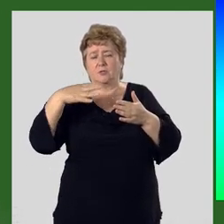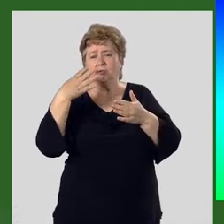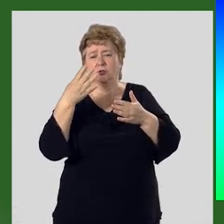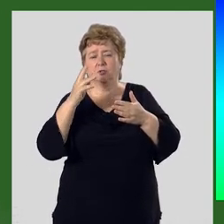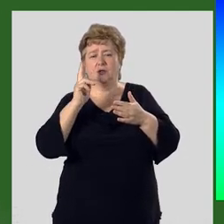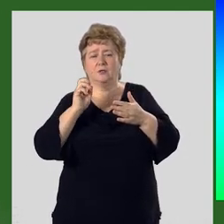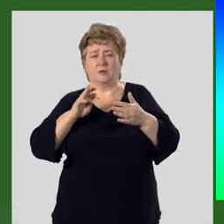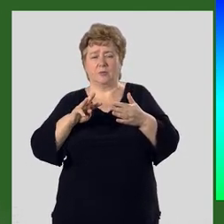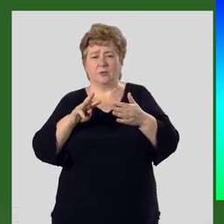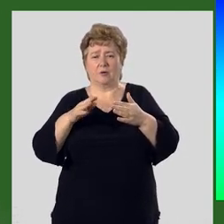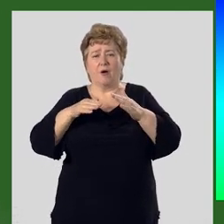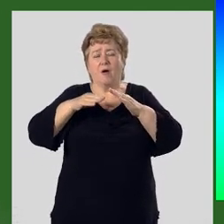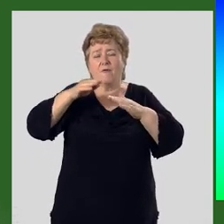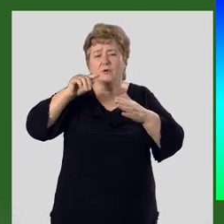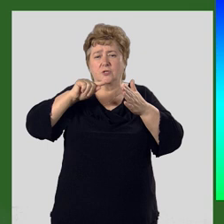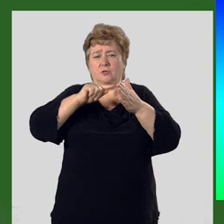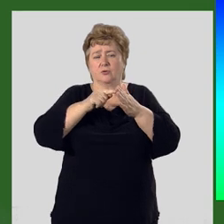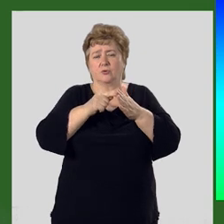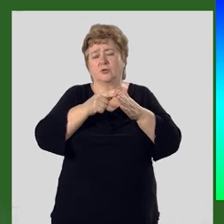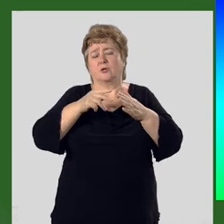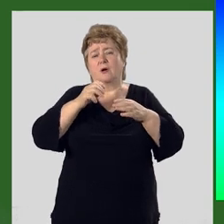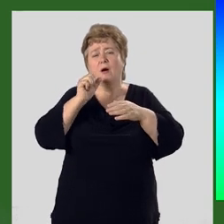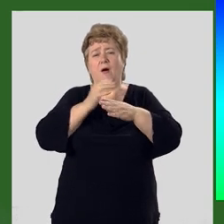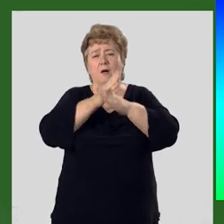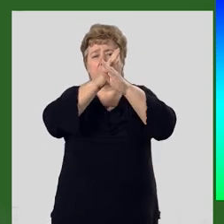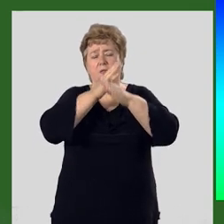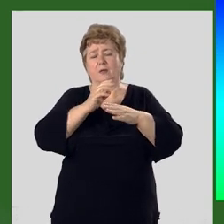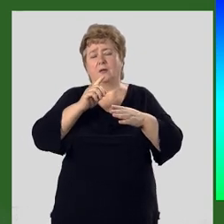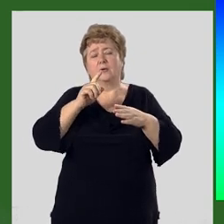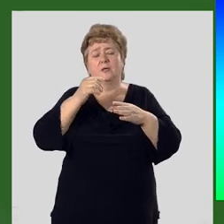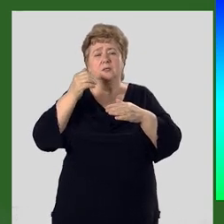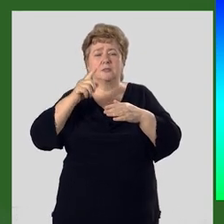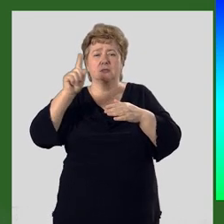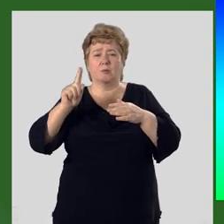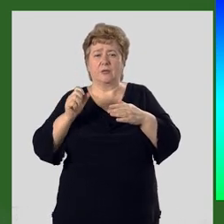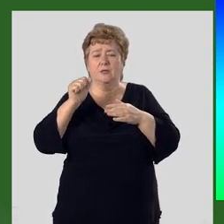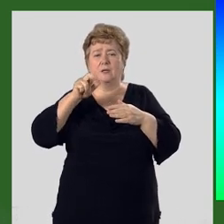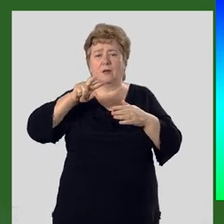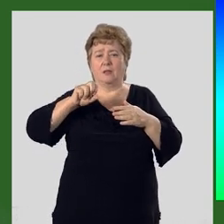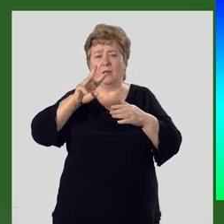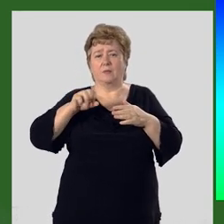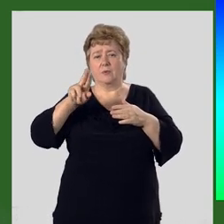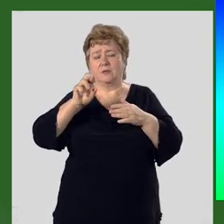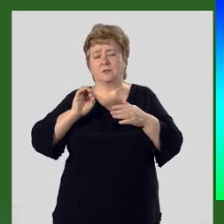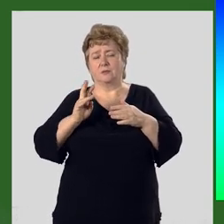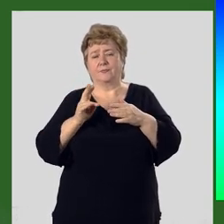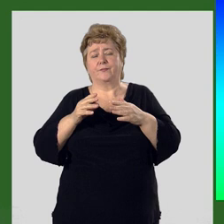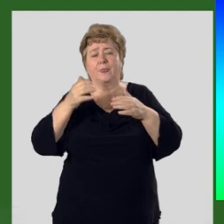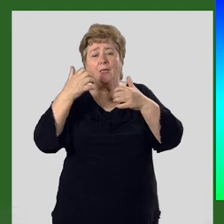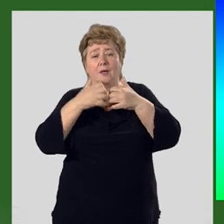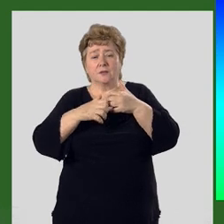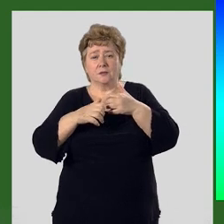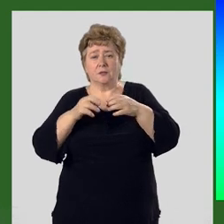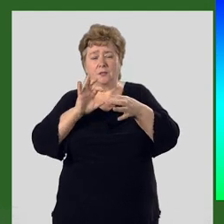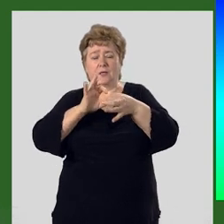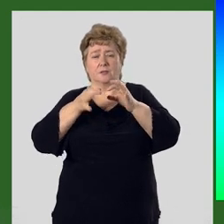километра. Высшая точка – пик западный Аламидин. Срединная цепь